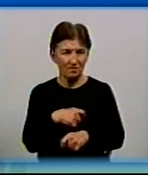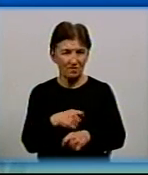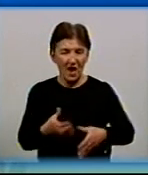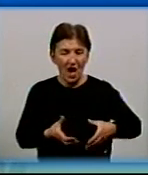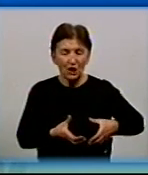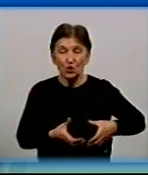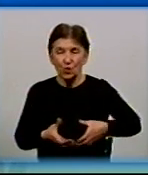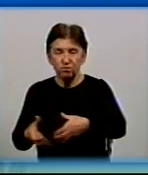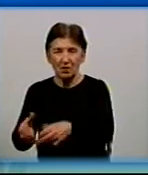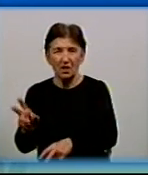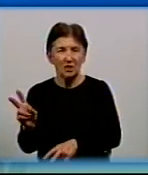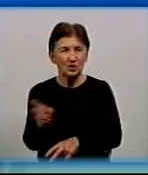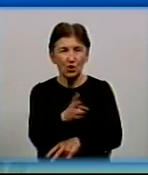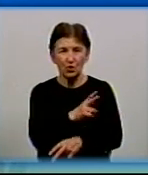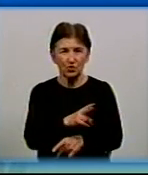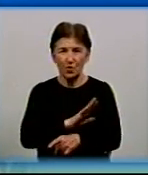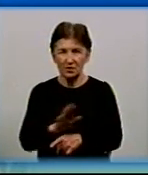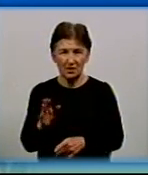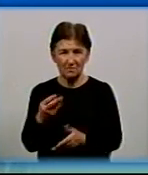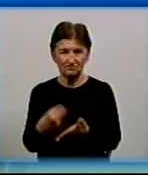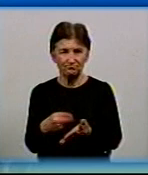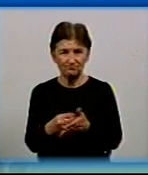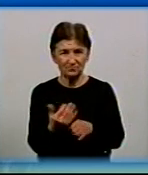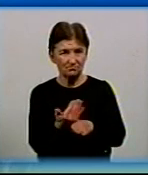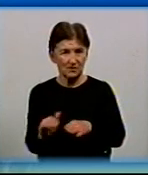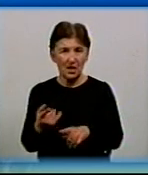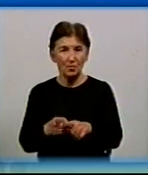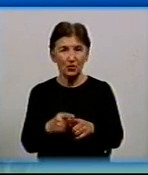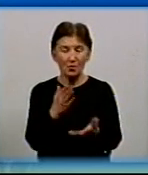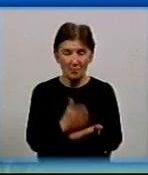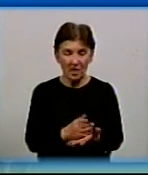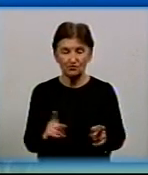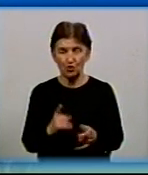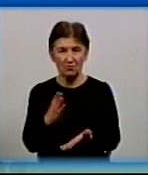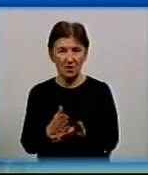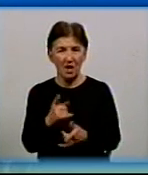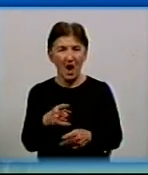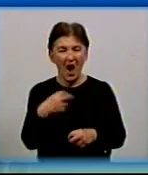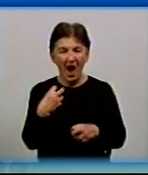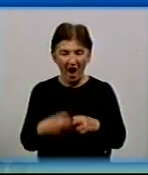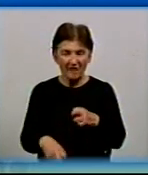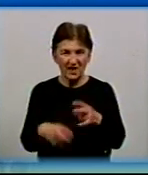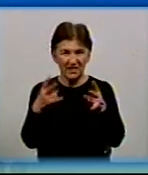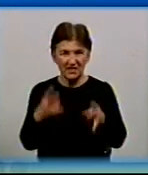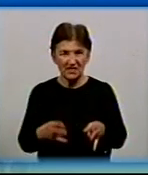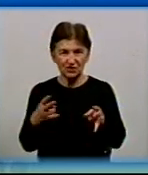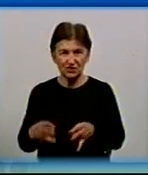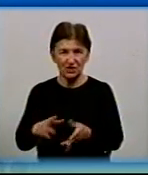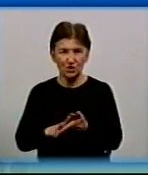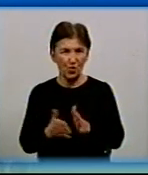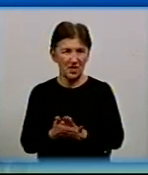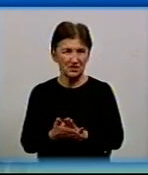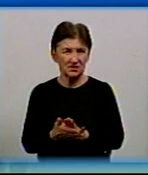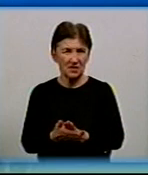ніхто не вкладав інвестиції в цю мережу. І тому маємо на сьогодні те, що маємо. Аварійні ситуації, на жаль, відбуваються. І після